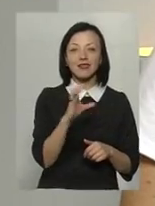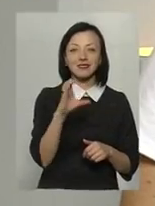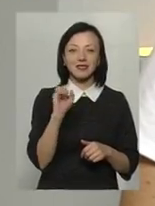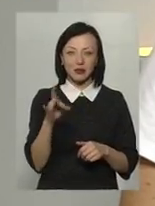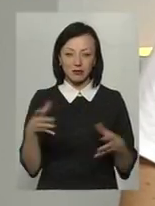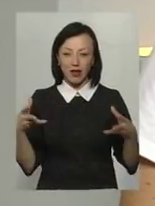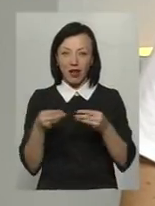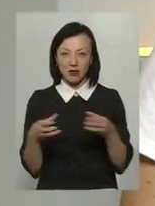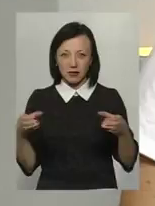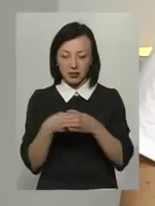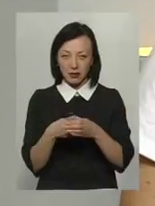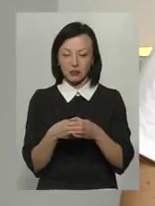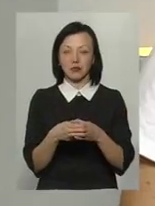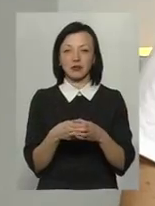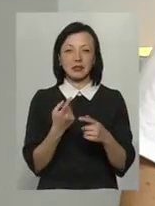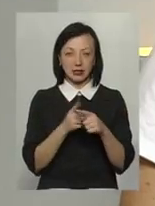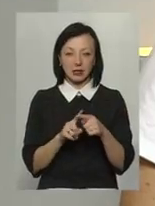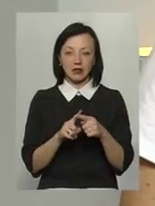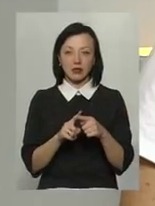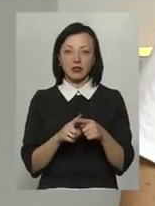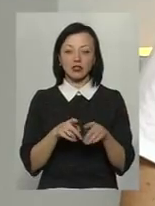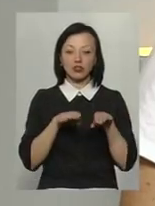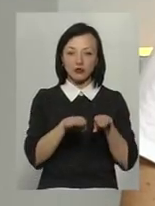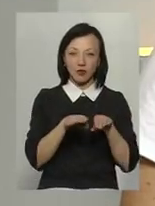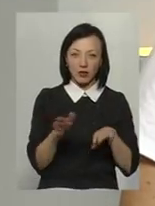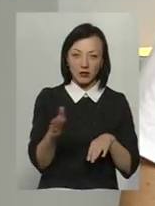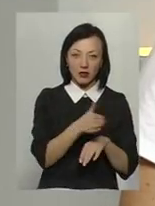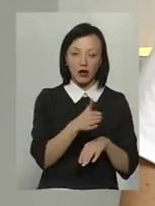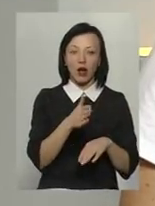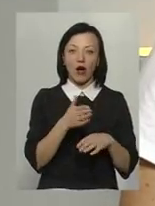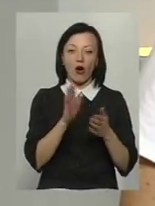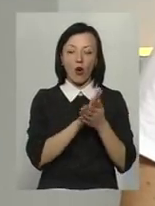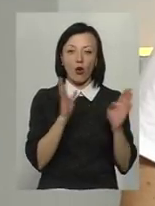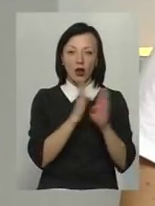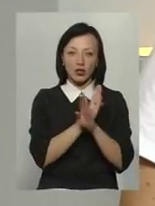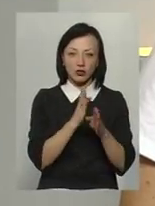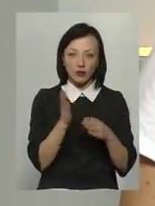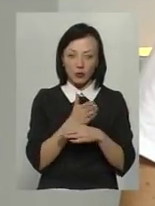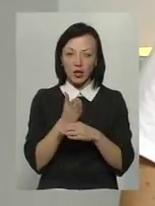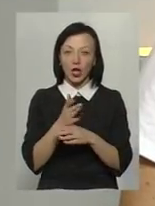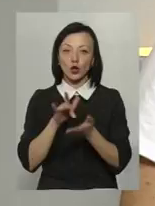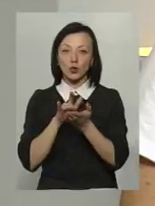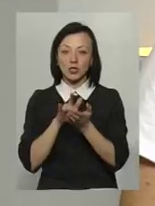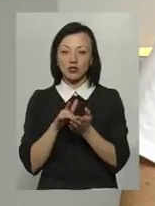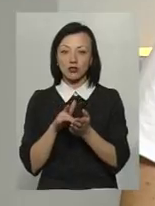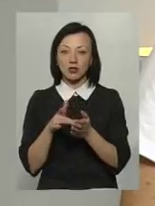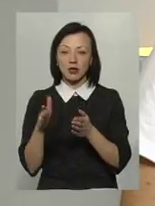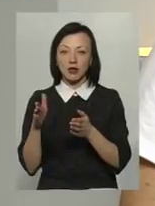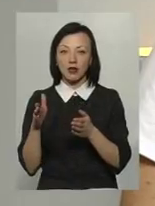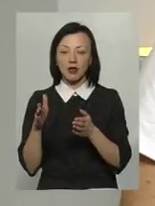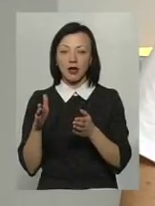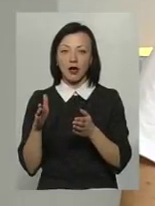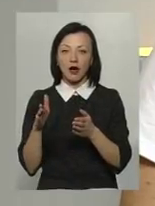органічний кластер раз, кластер швейної промисловості два і туристичний кластер три. І в швейній